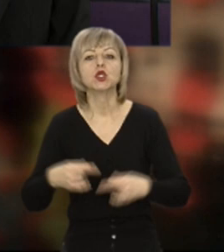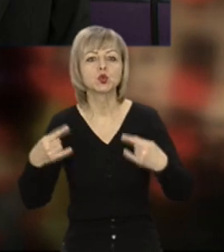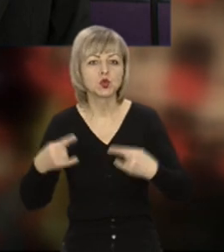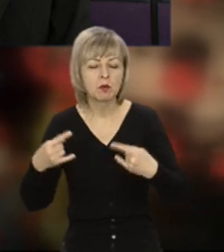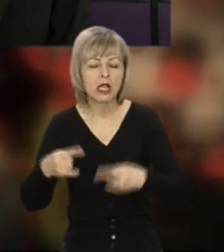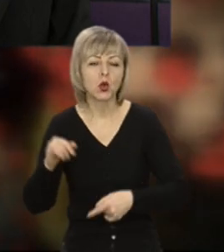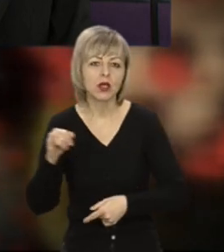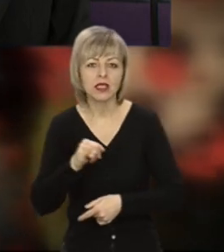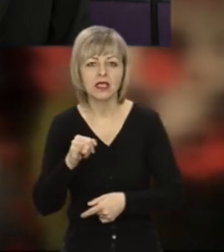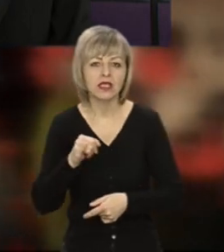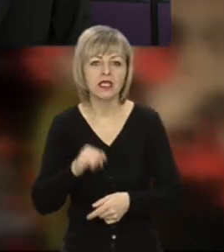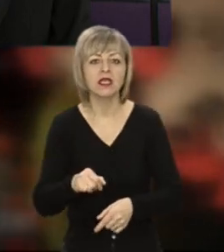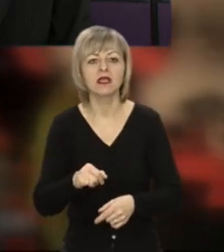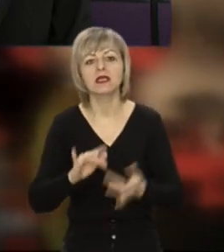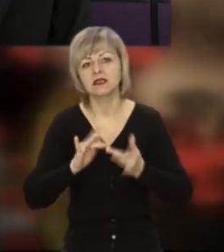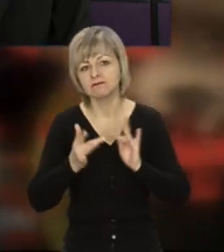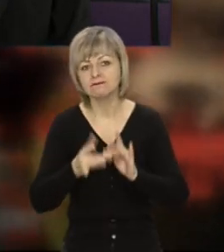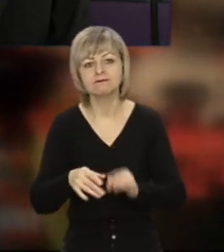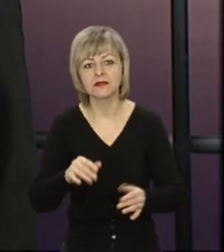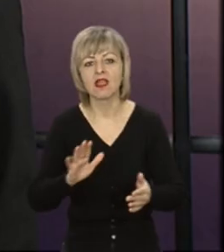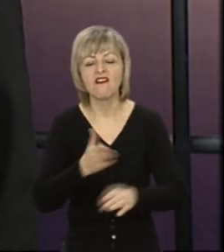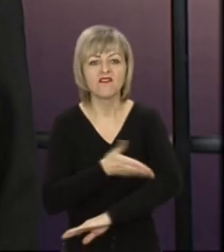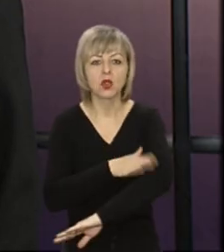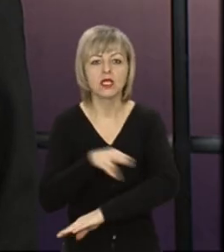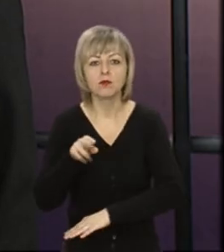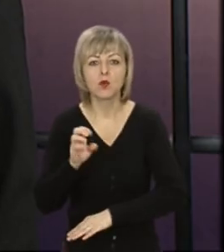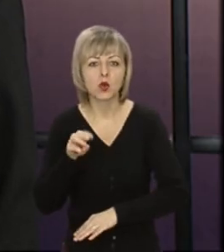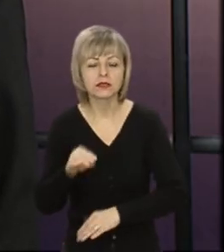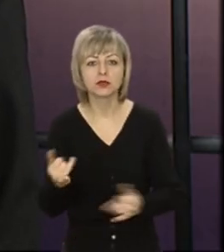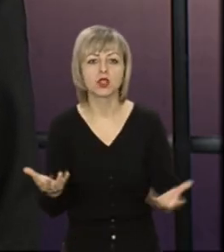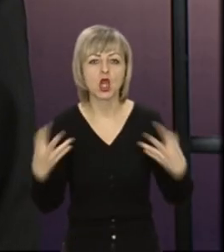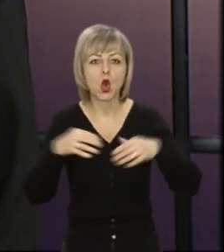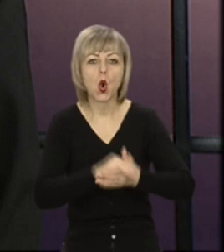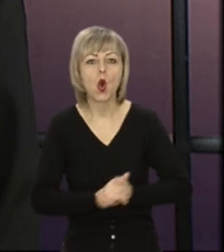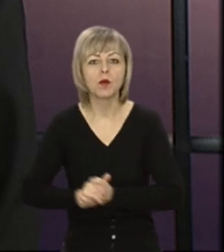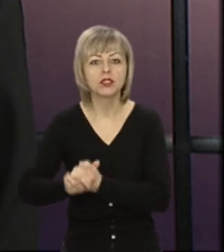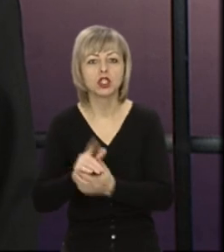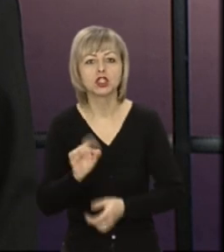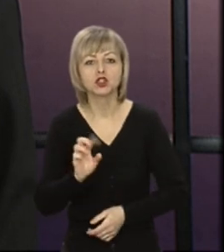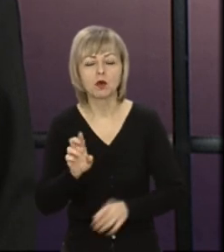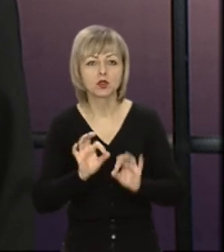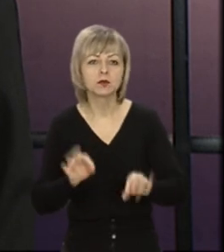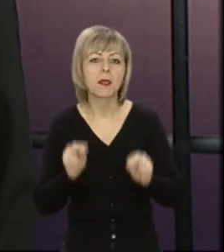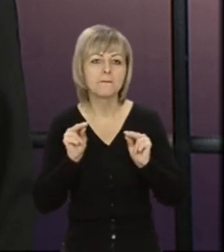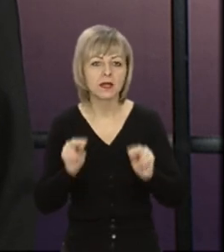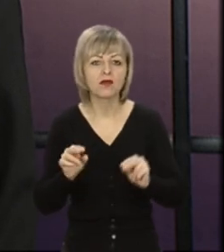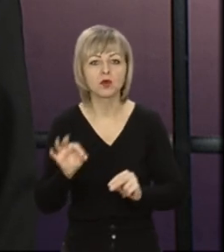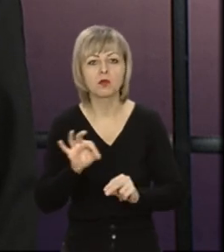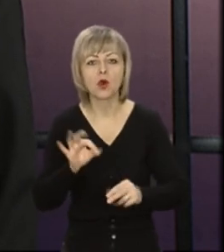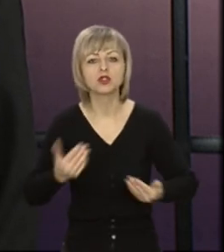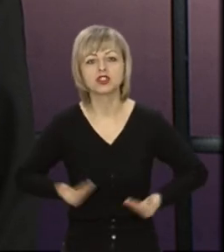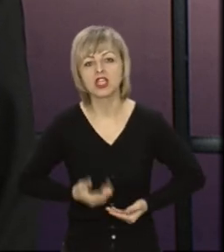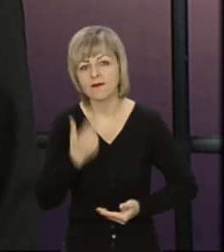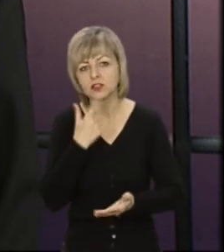інформаційного агентства «Волиньпост». Сьогодні ми об'єдналися, аби розповісти вам правду про життя у червоній зоні